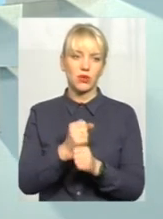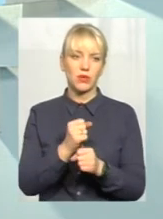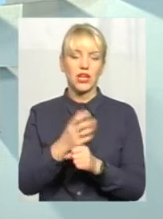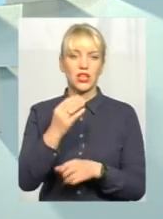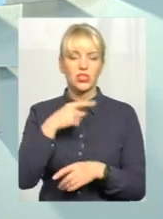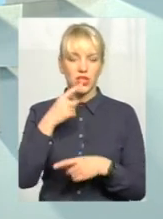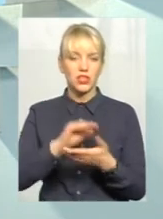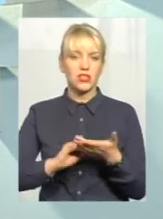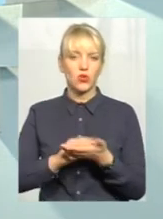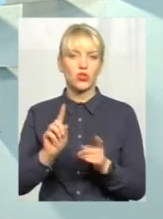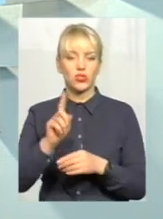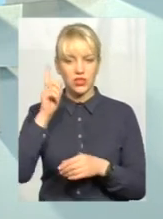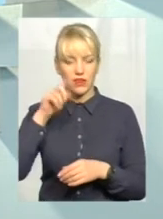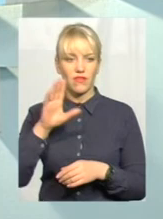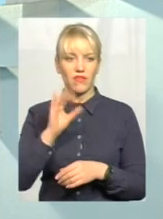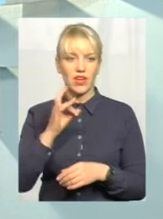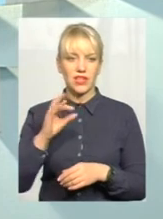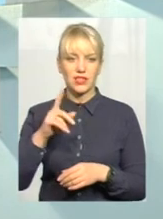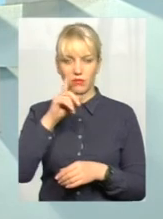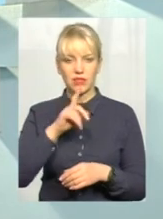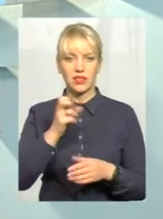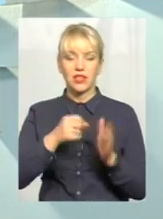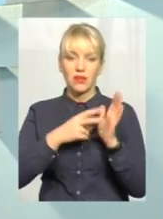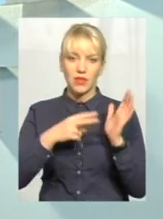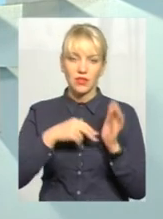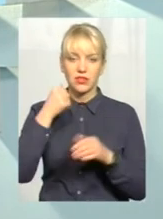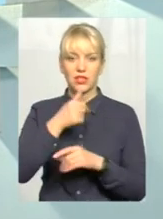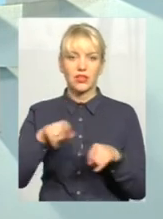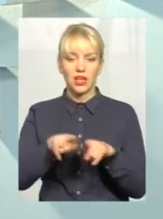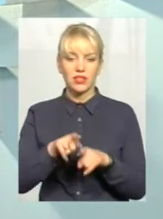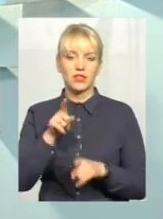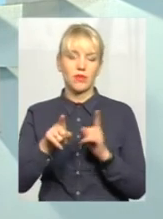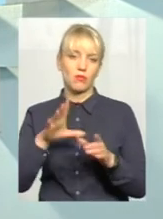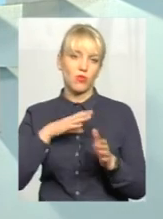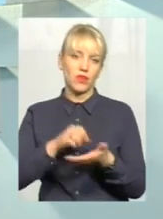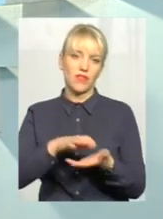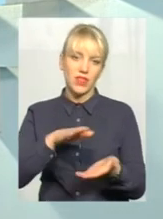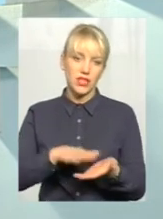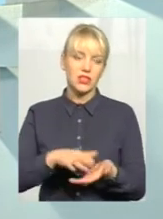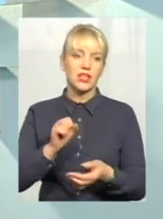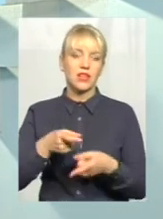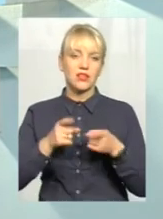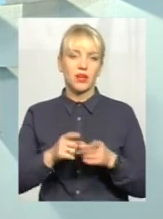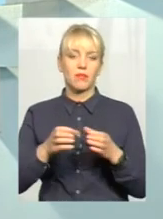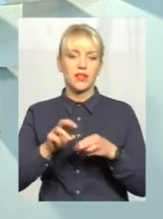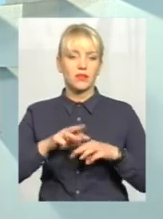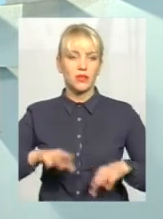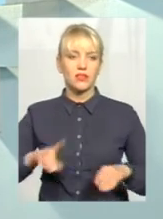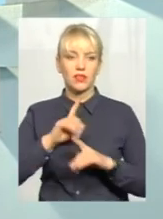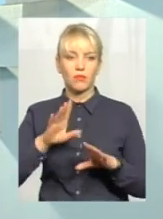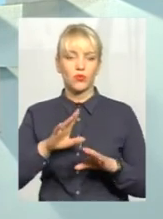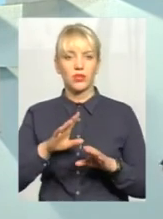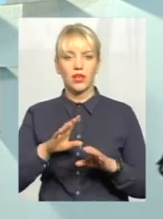наголошую, про це було відомо ще в вересні місяці. На 2017 рік такі зміни були внесені. І насправді Кабінет міністрів не буде